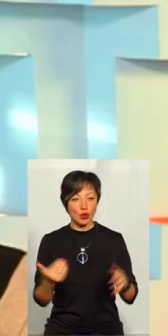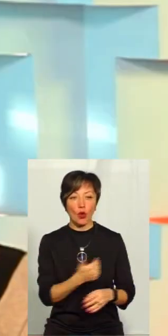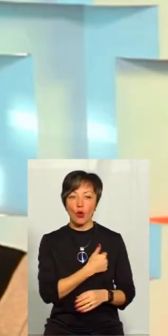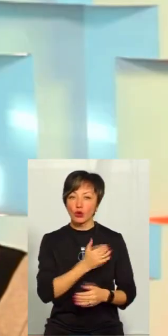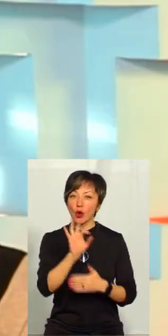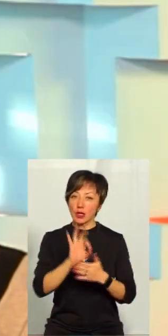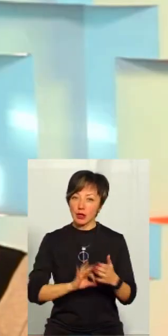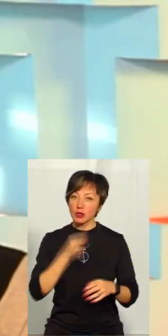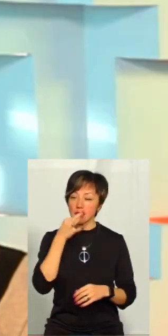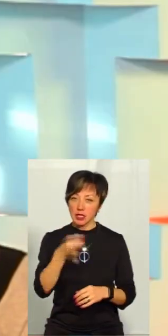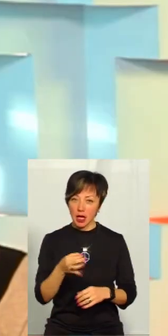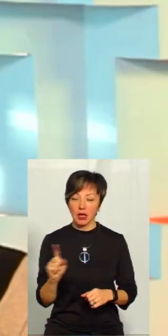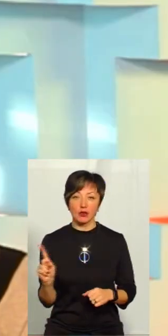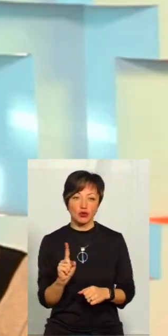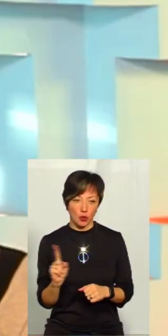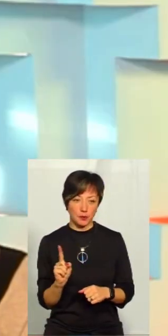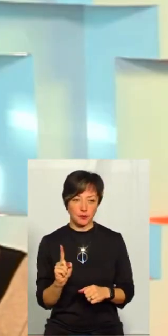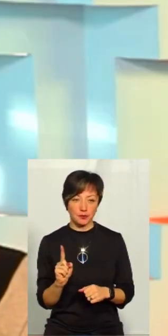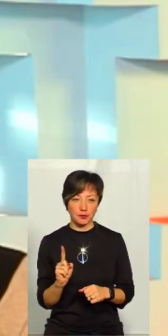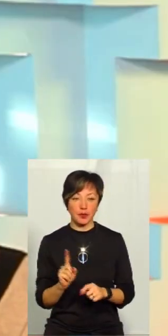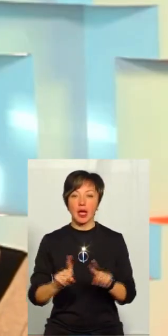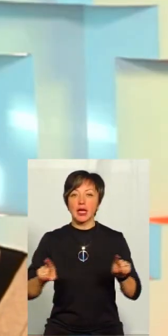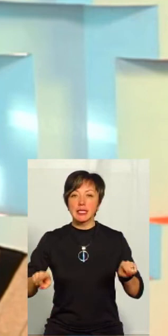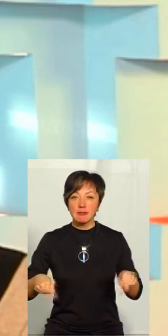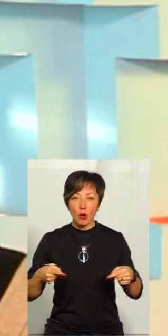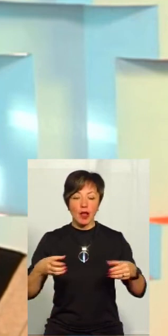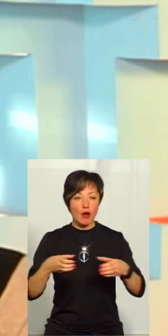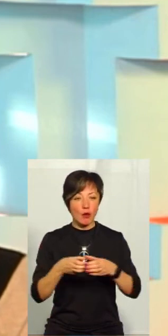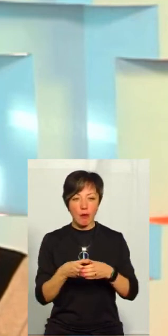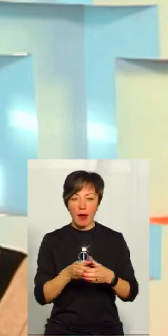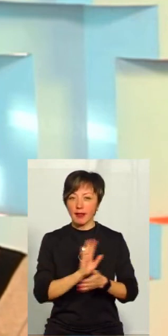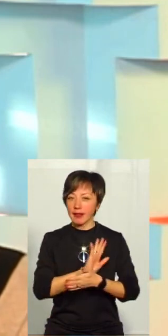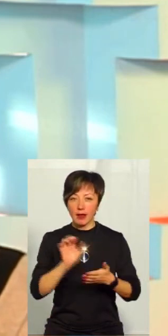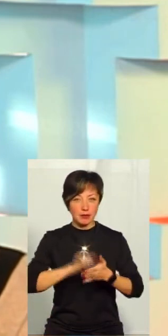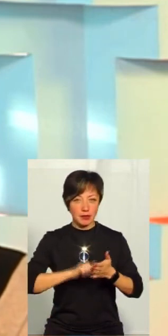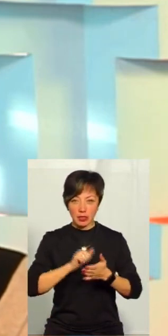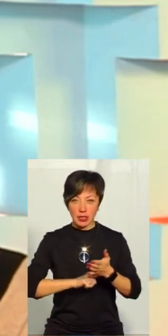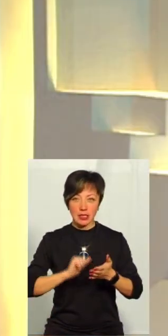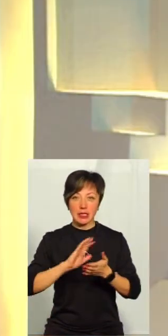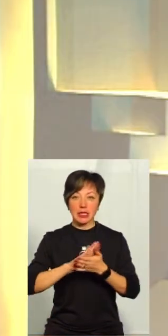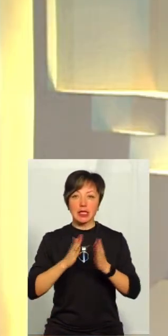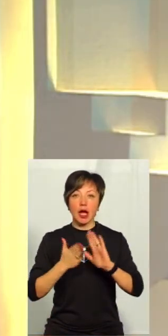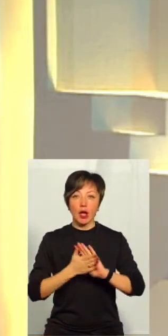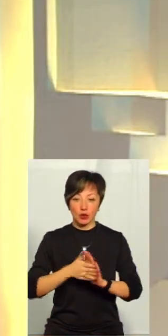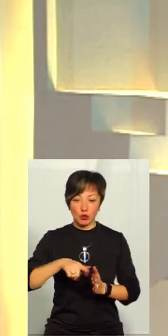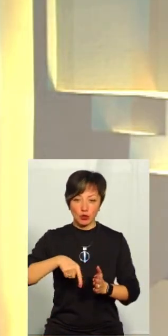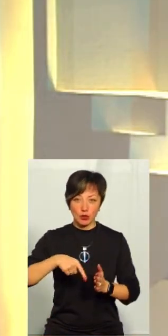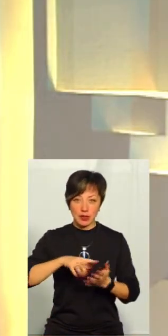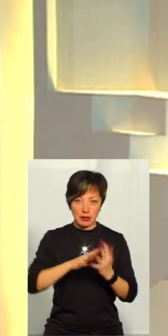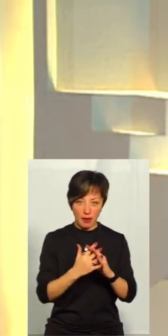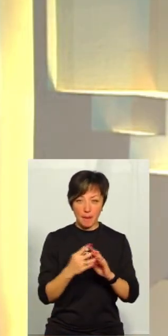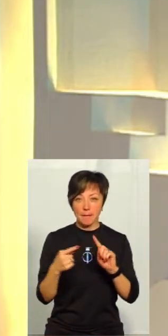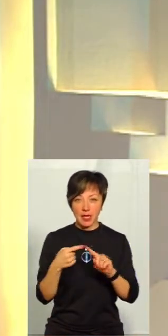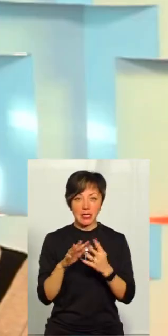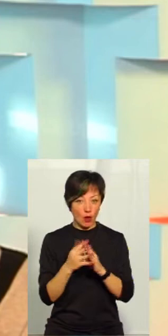Хочу одразу сказати, що створення громади не призводить до зміни статусу населеного пункту. Тобто, перше,